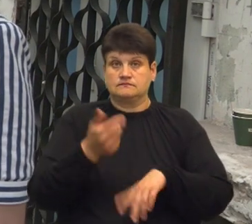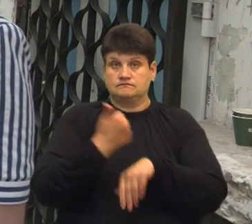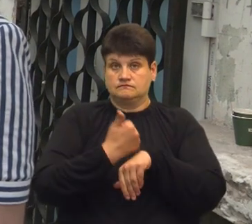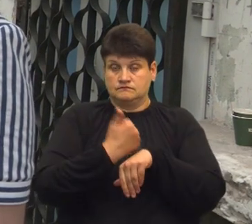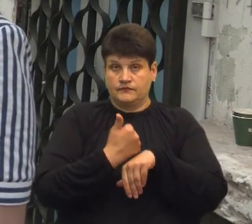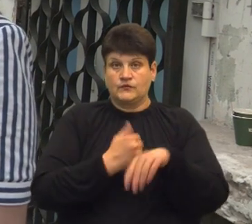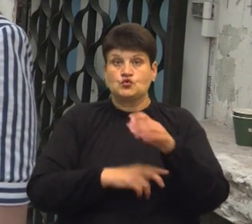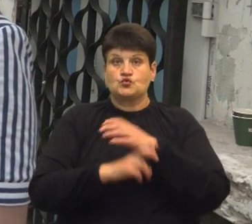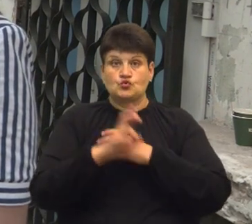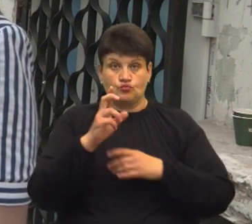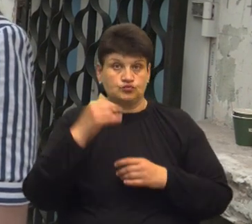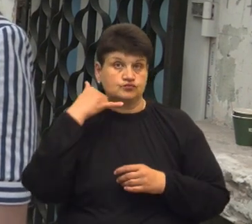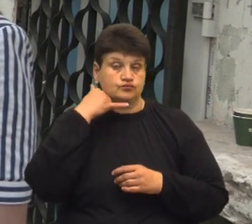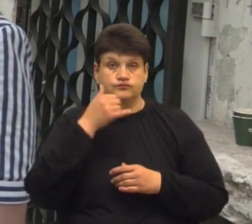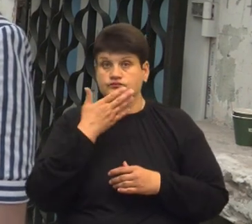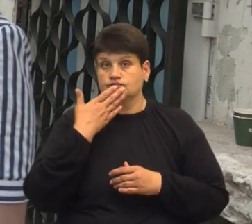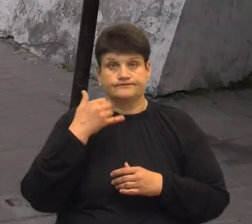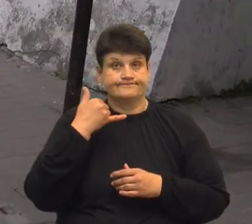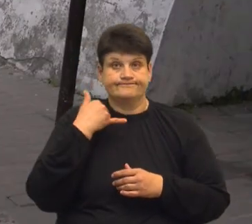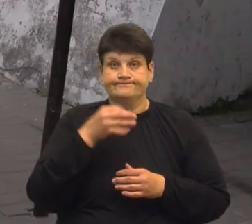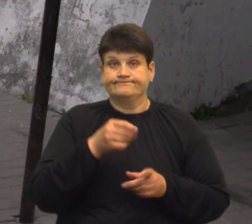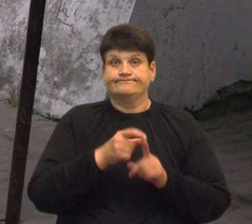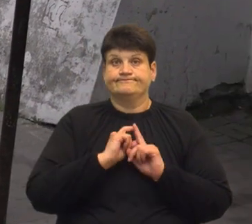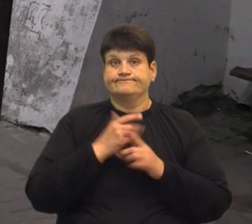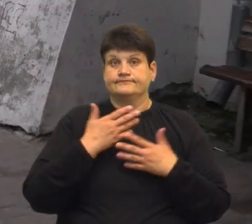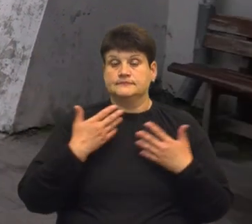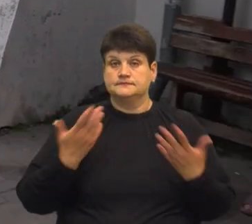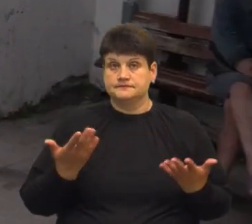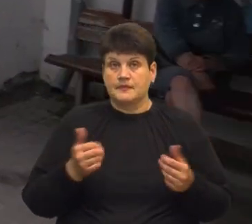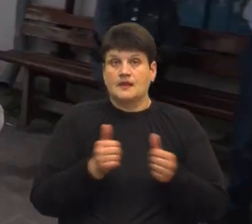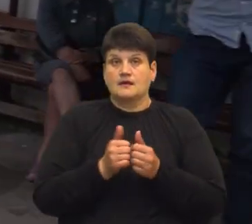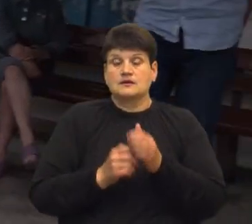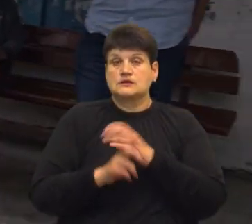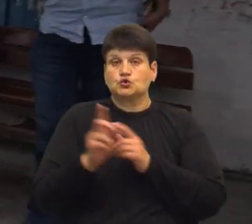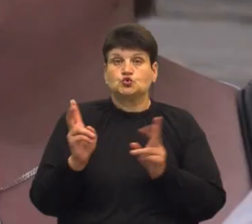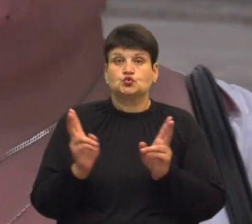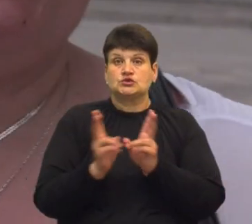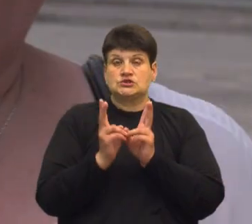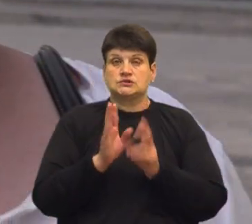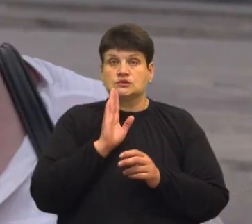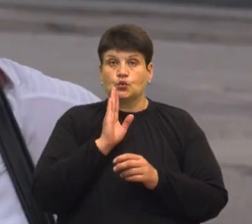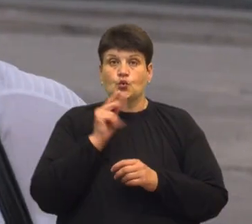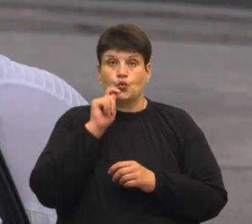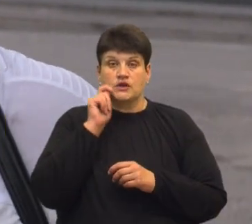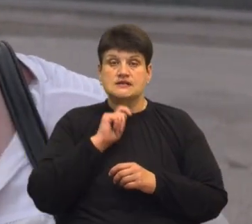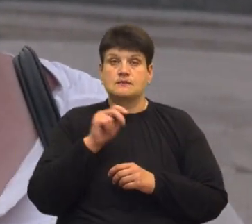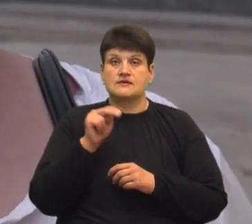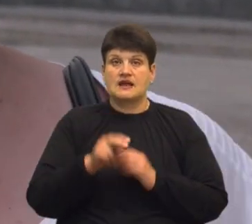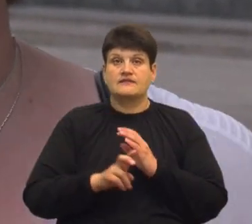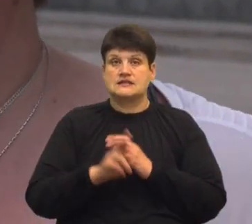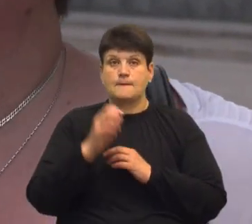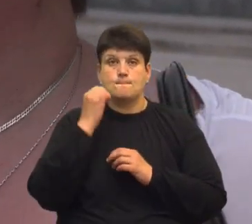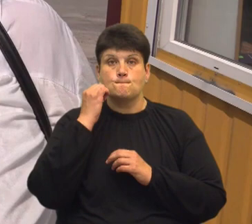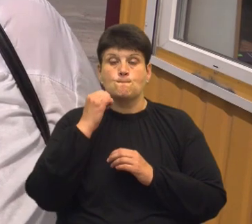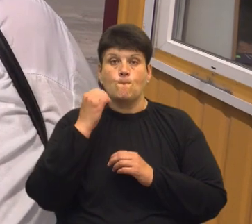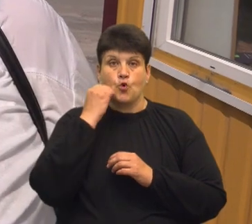Вознюком, слухавку він не взяв. Поряд із храмом ми зустріли парах'янку Української православної церкви Московського патріархату